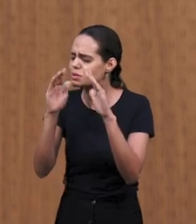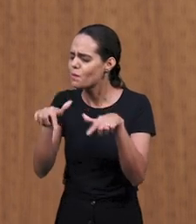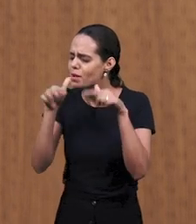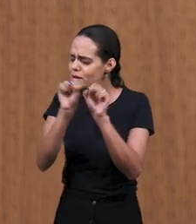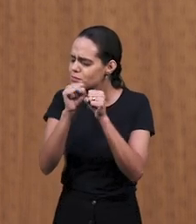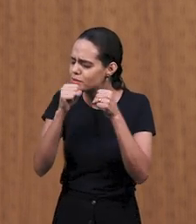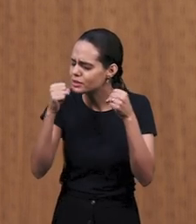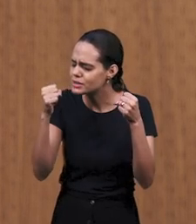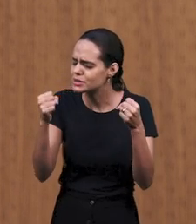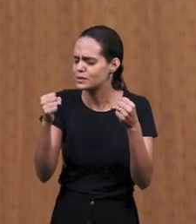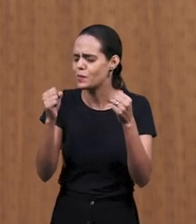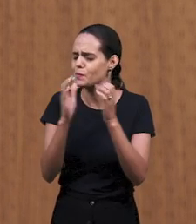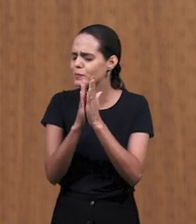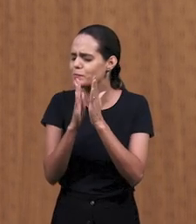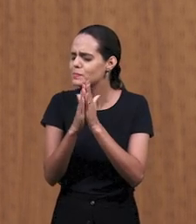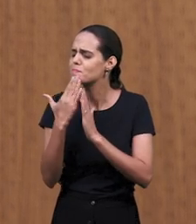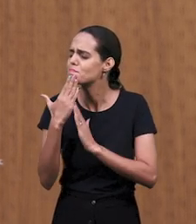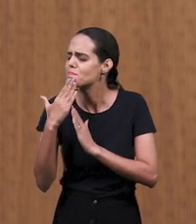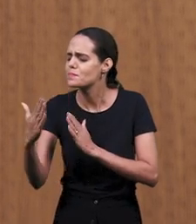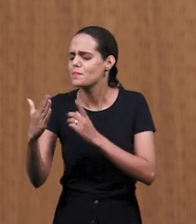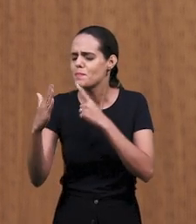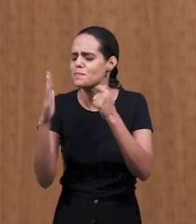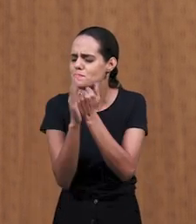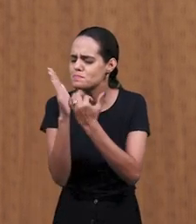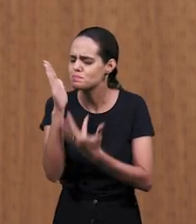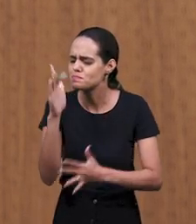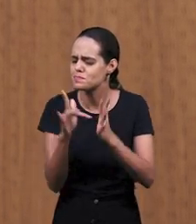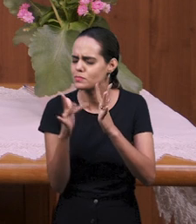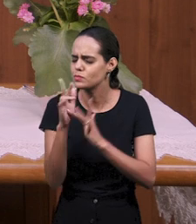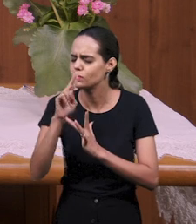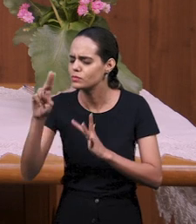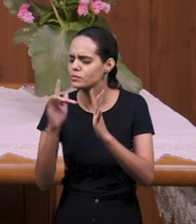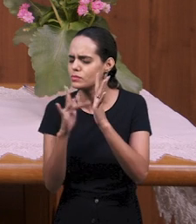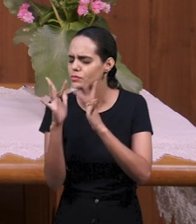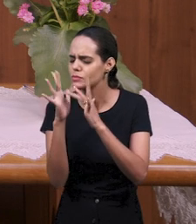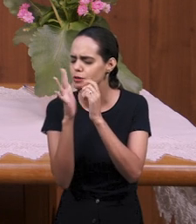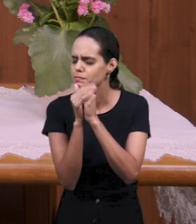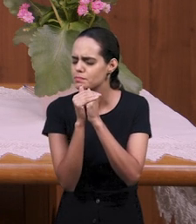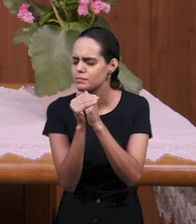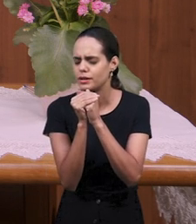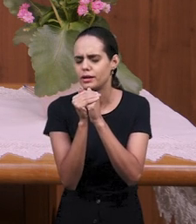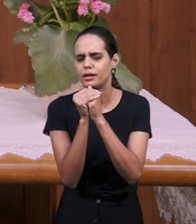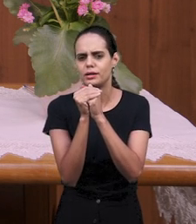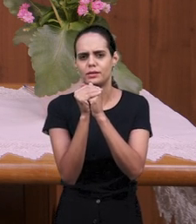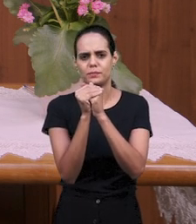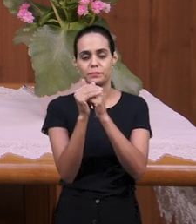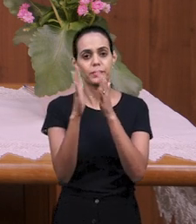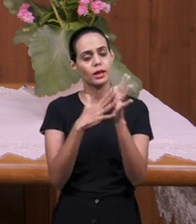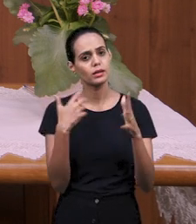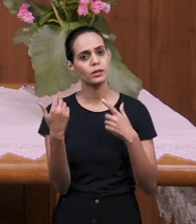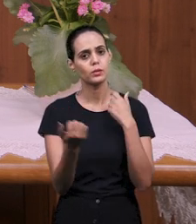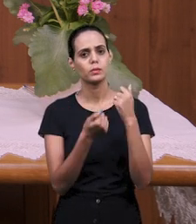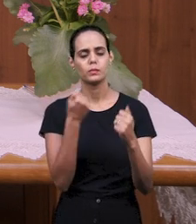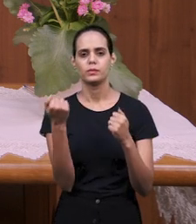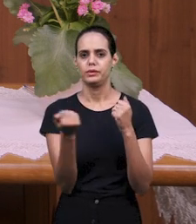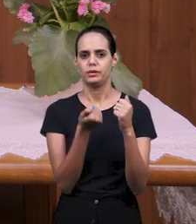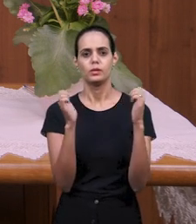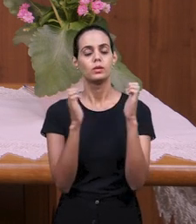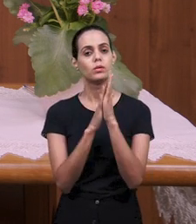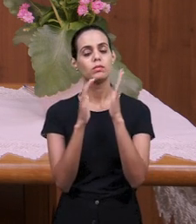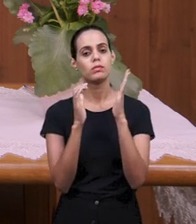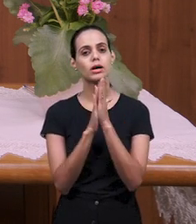через кровь Иисуса. Аминь. Аминь. Слава Иисусу. Да будет прославлено имя